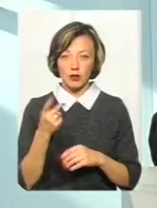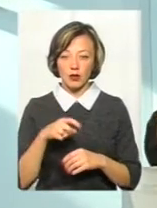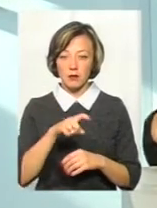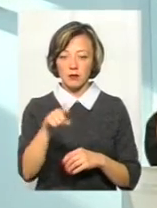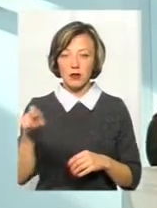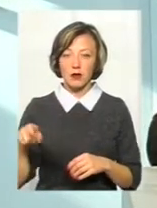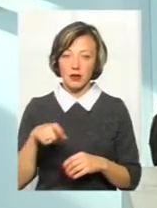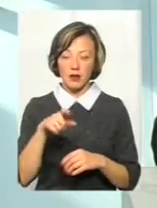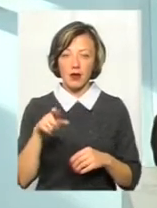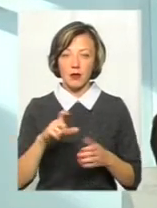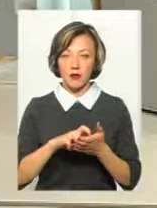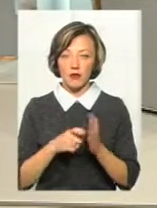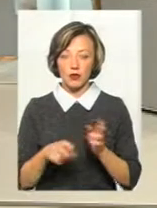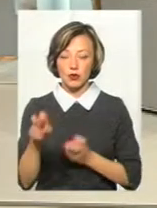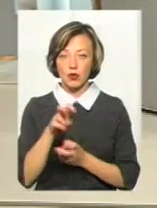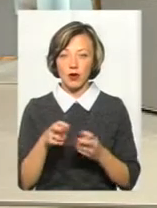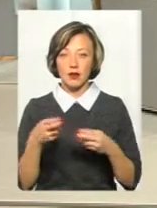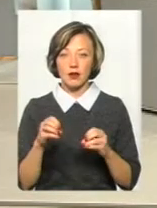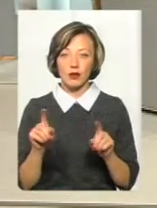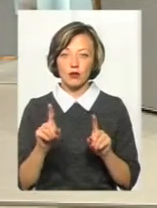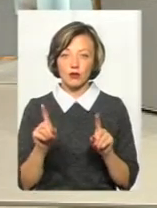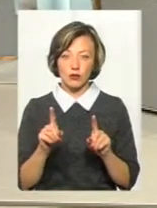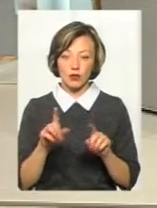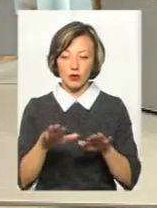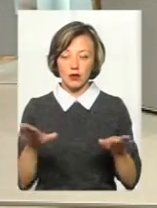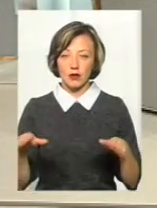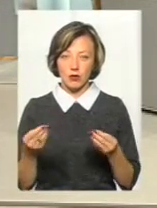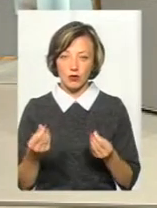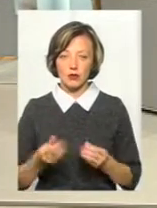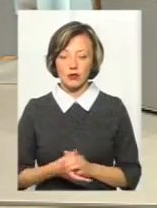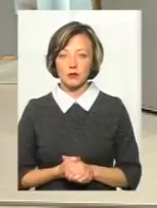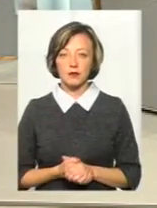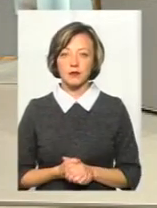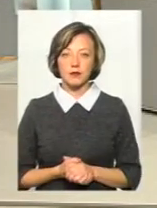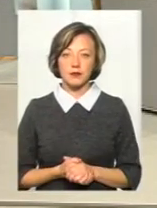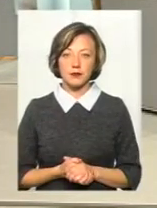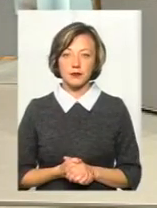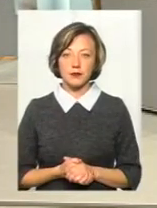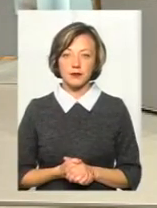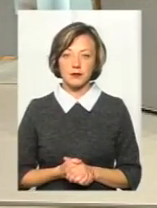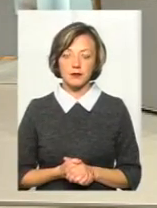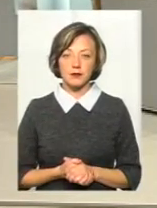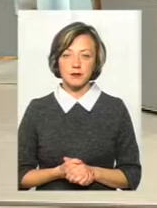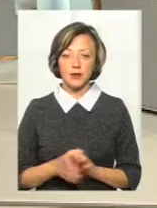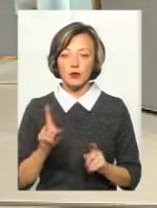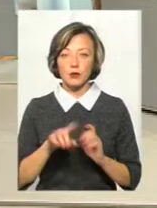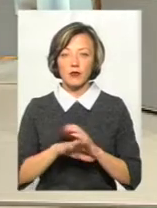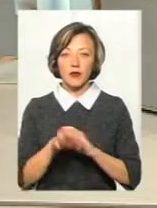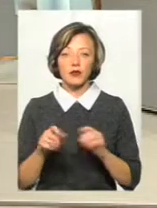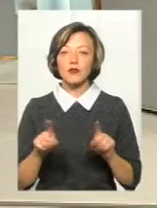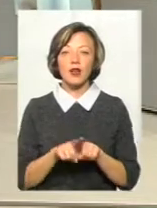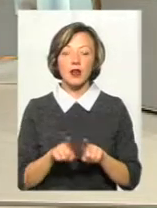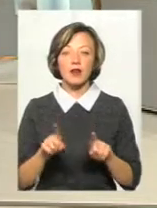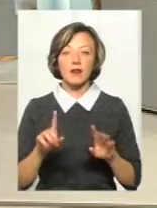по помешканню і шукає, де лежать кошти, щоб щось використись з будинку. В таких